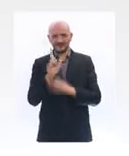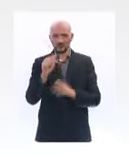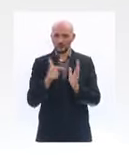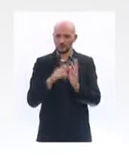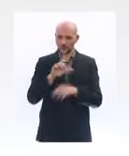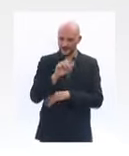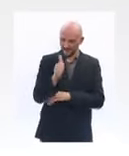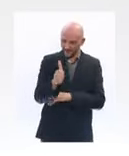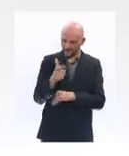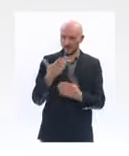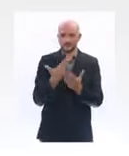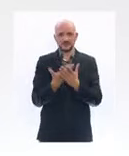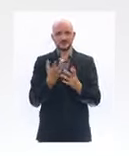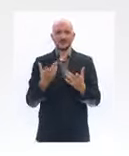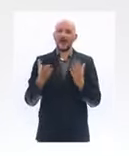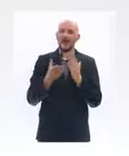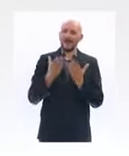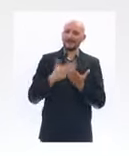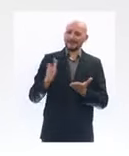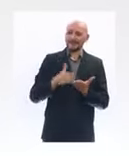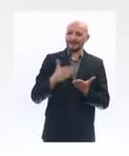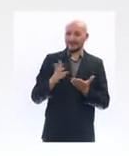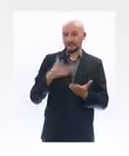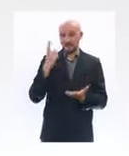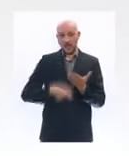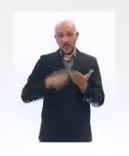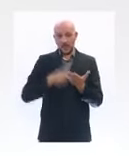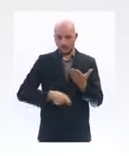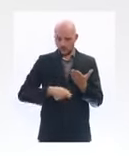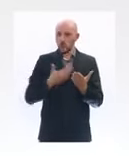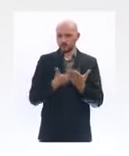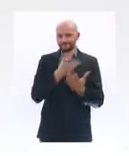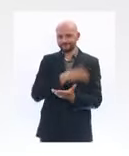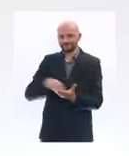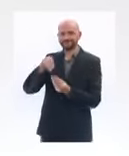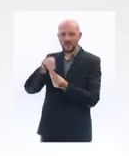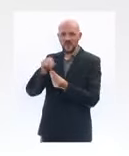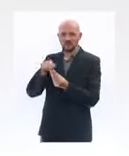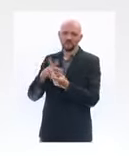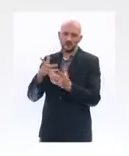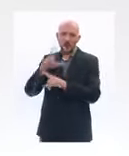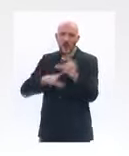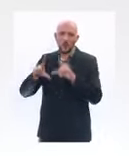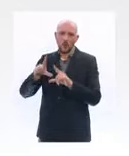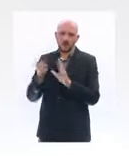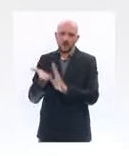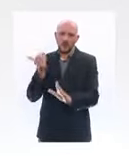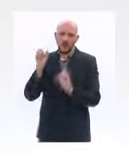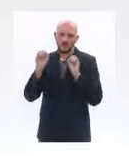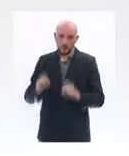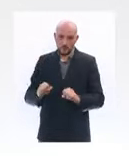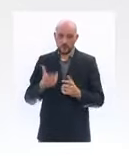incitant les bailleurs à annuler une partie de leurs loyers. Cette mesure bénéficiera aux entreprises de moins de 250